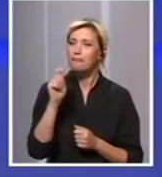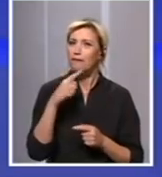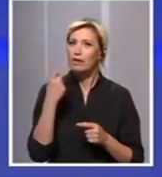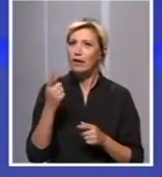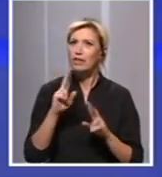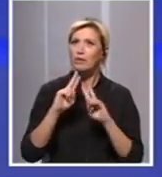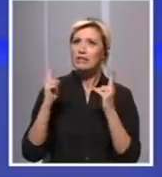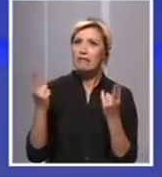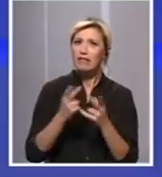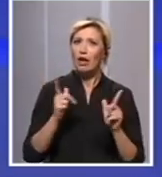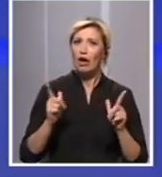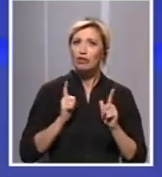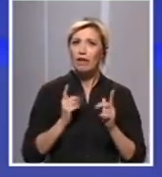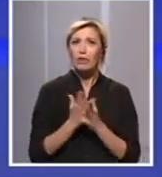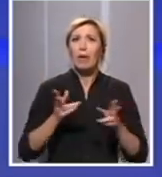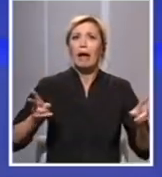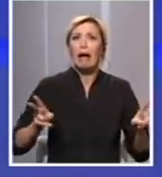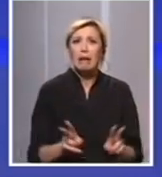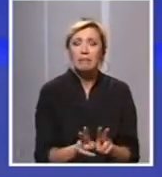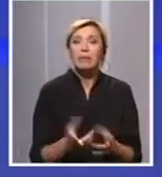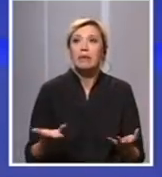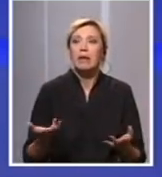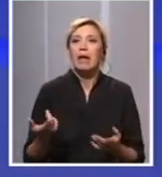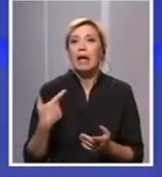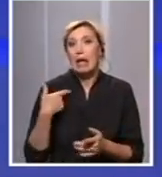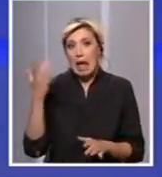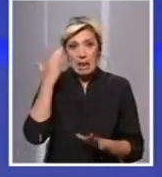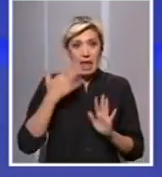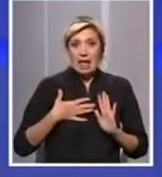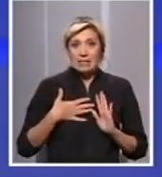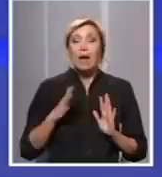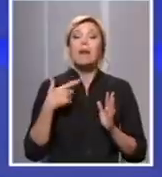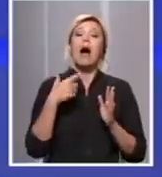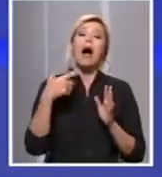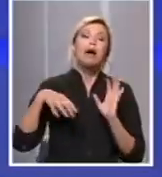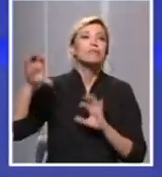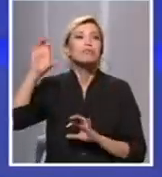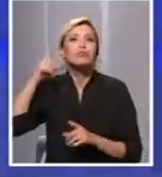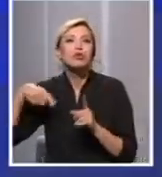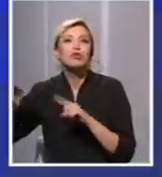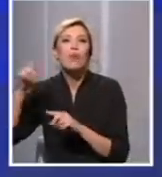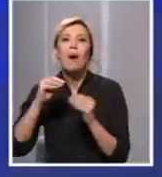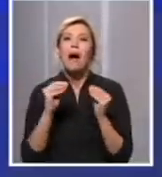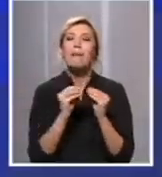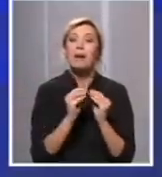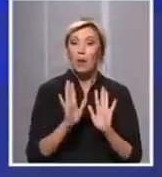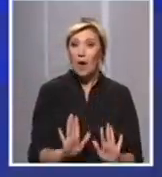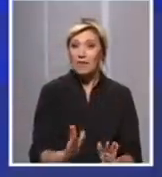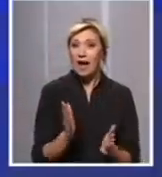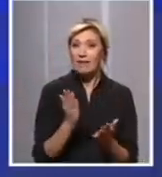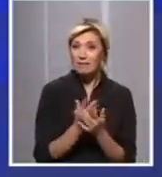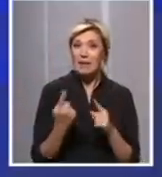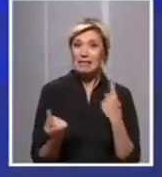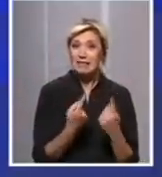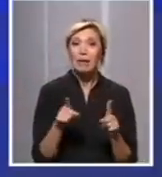mi smo, ja sam lajka, ali mi smo svi nekako slušali već u aprilu kad su bili, kad je situacija bila nekako slična, mi smo slušali,